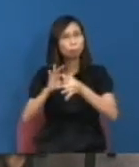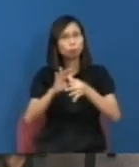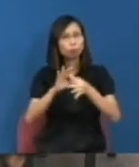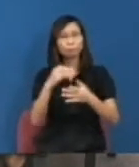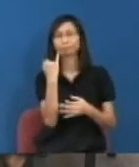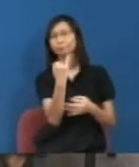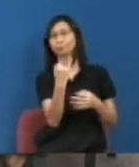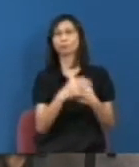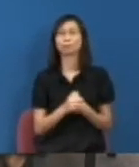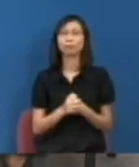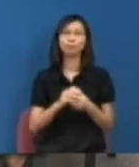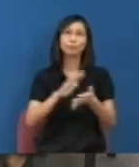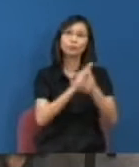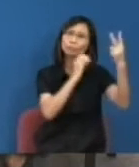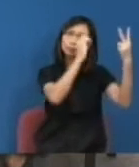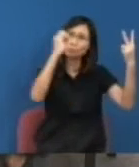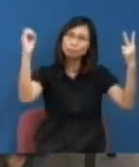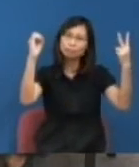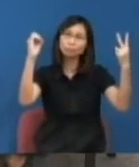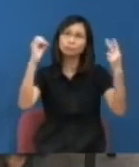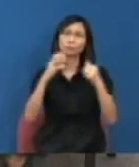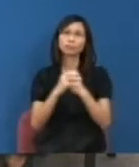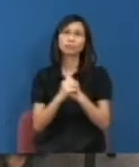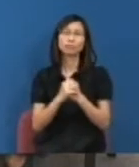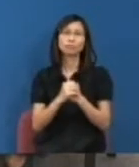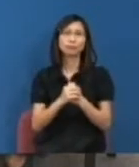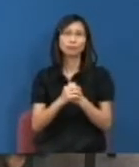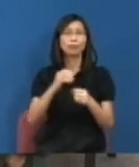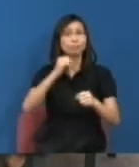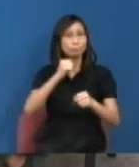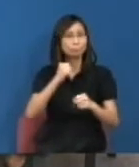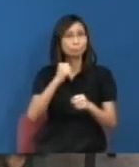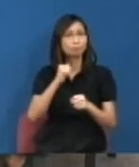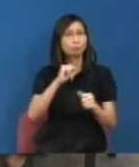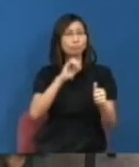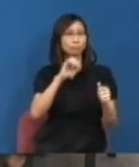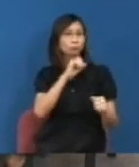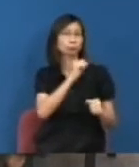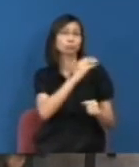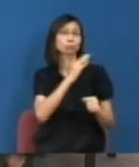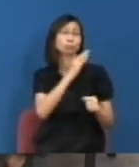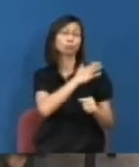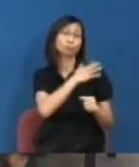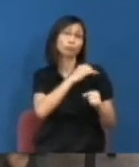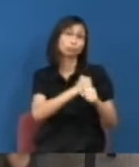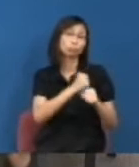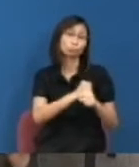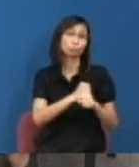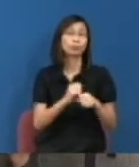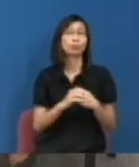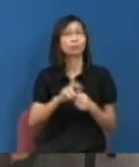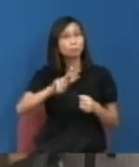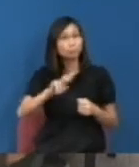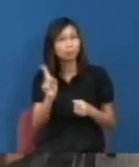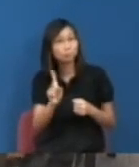去到那裏2000年其實亦是他們怎樣處理殖民地大學因為換了王力即是轉了之